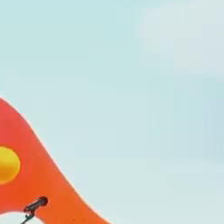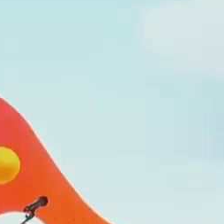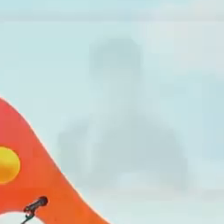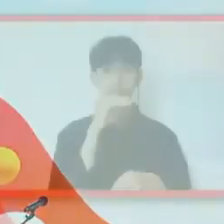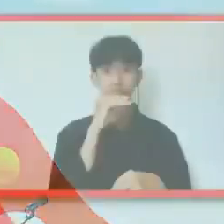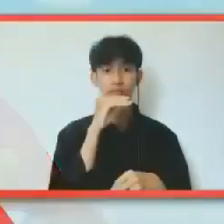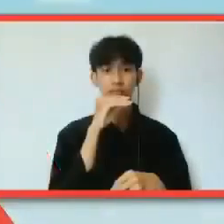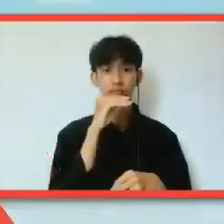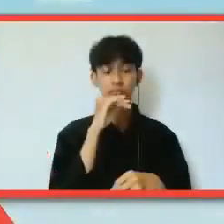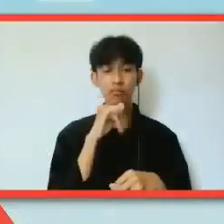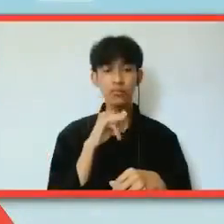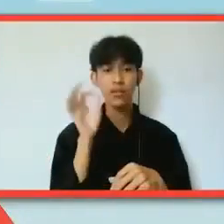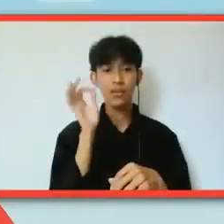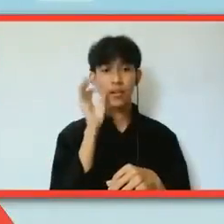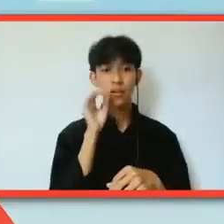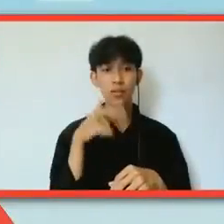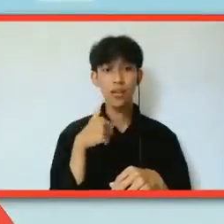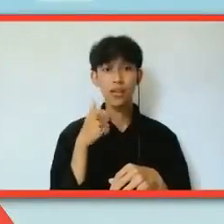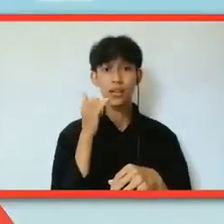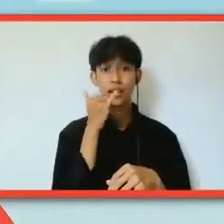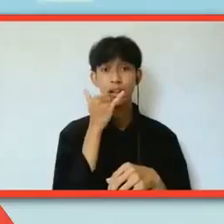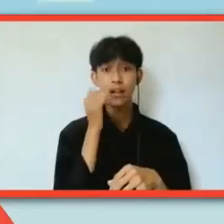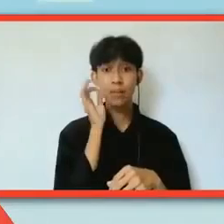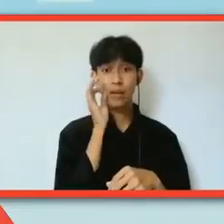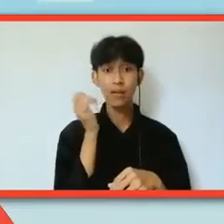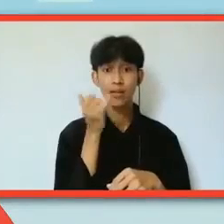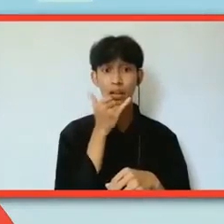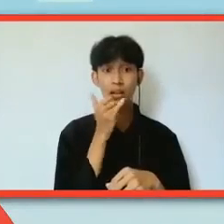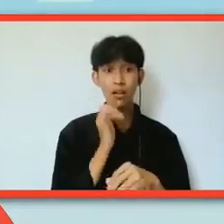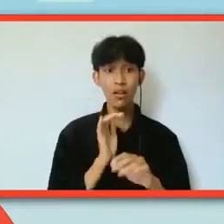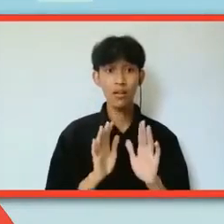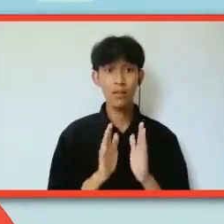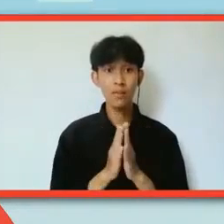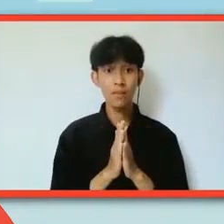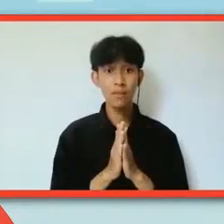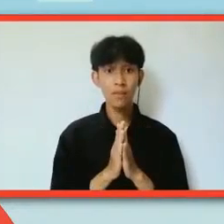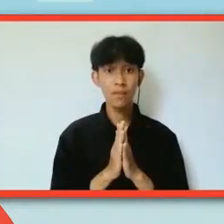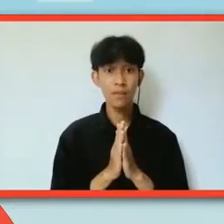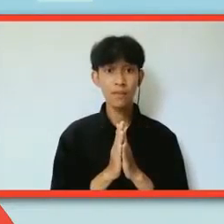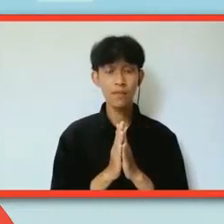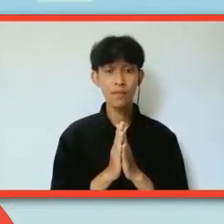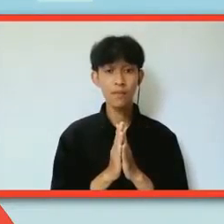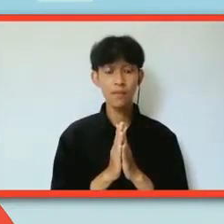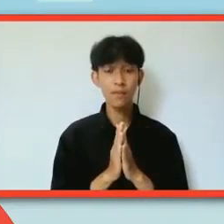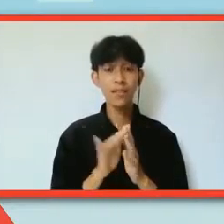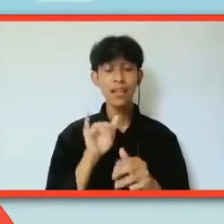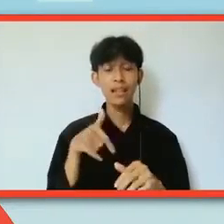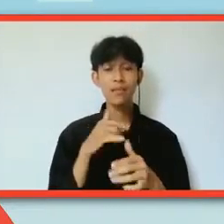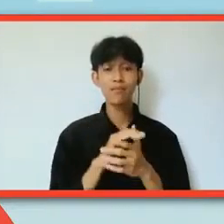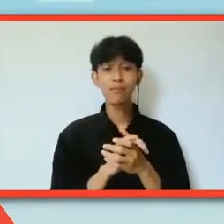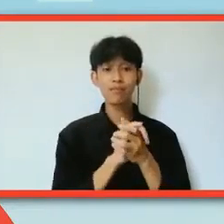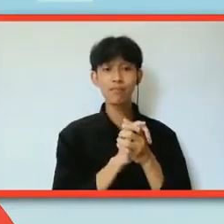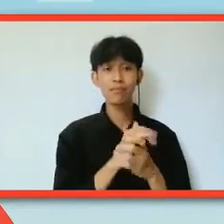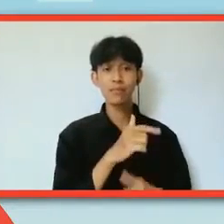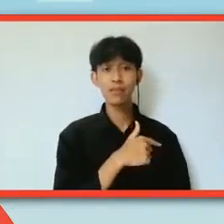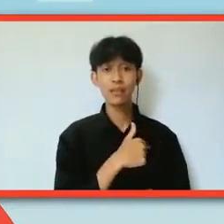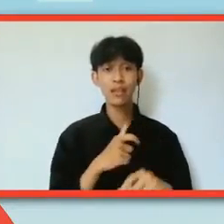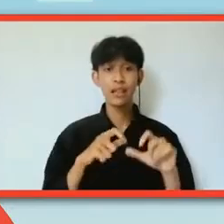Ya, mohon maaf, apakah saya salah? Enggak, enggak, enggak, enggak. Jadi perkenalkan, nama saya Stefan.